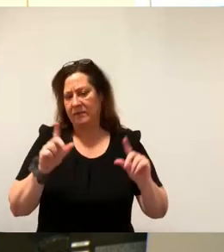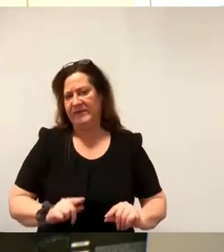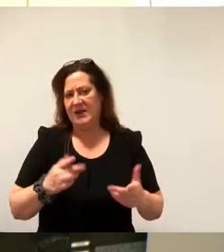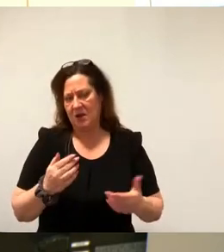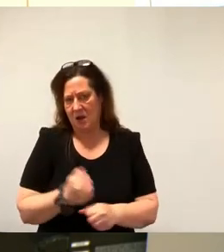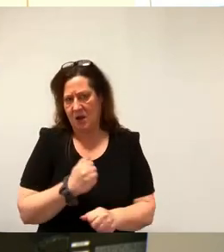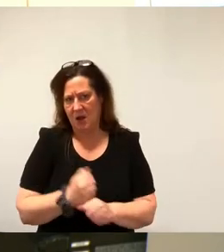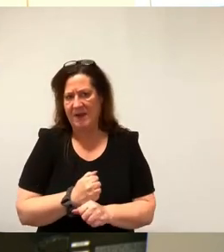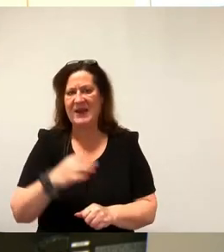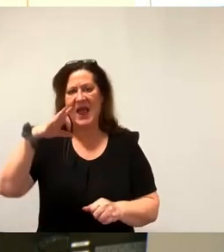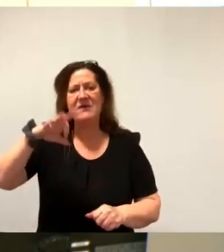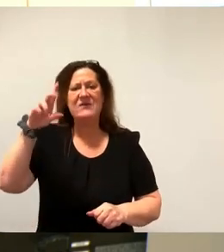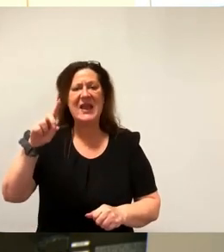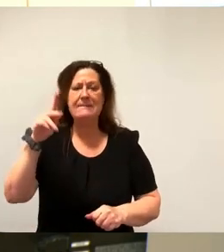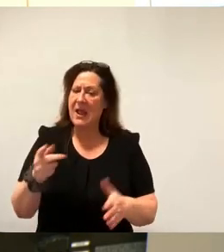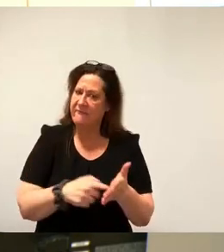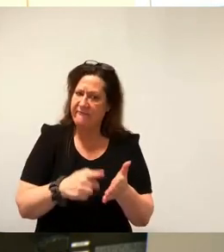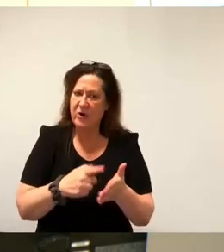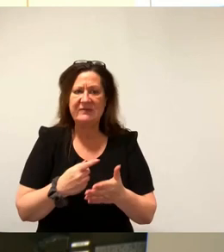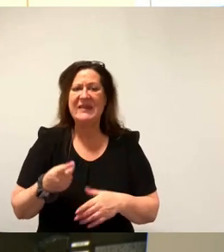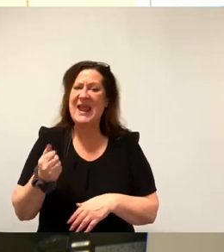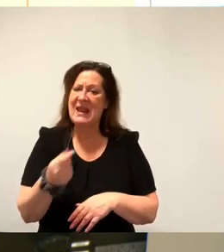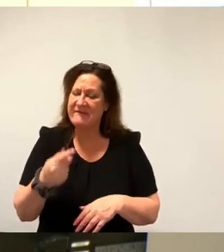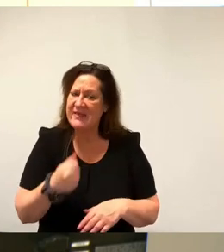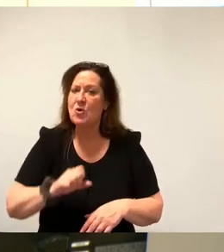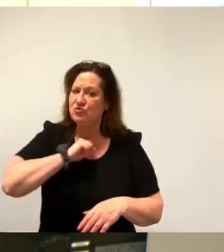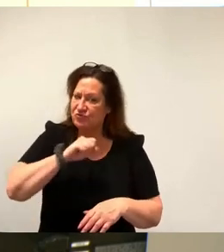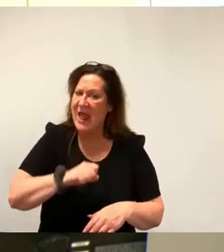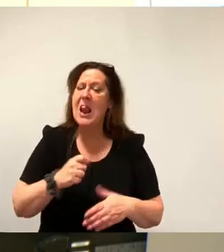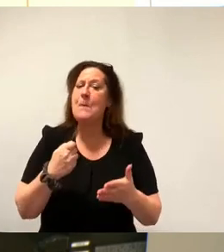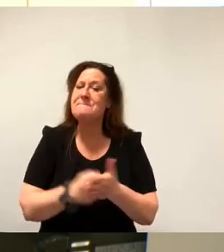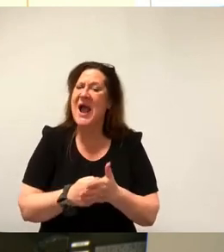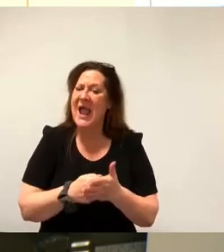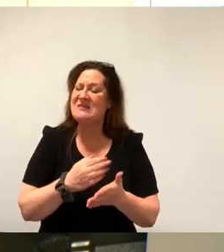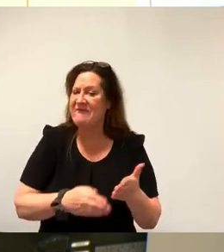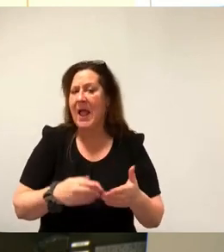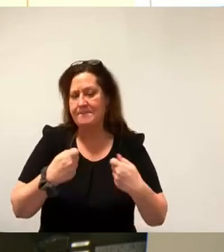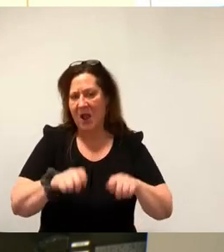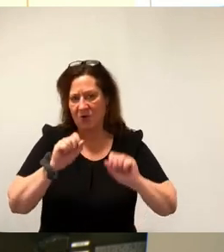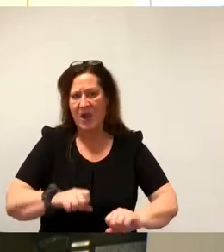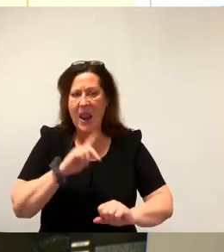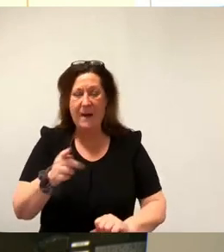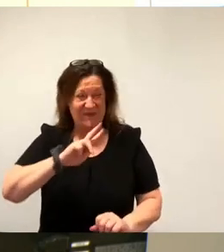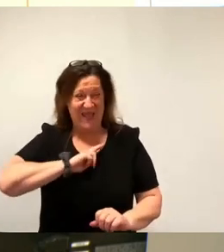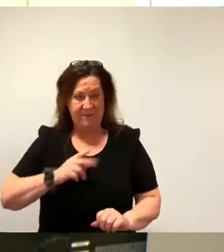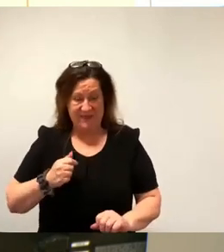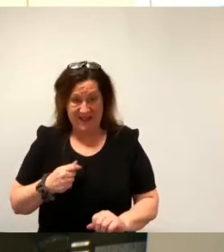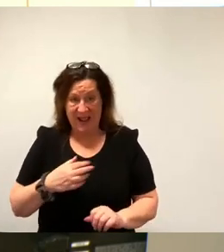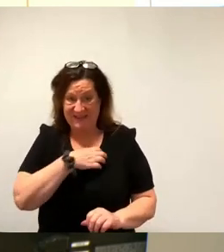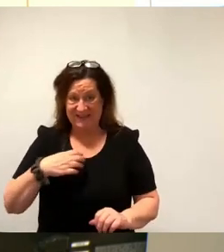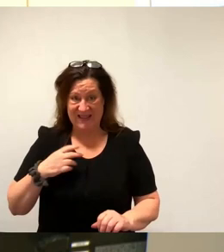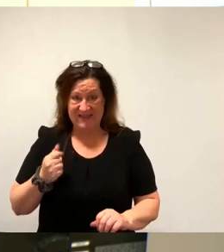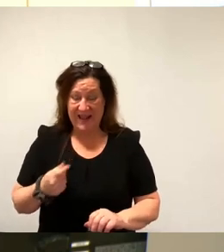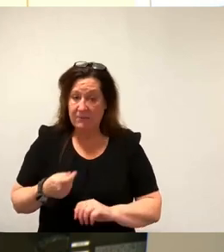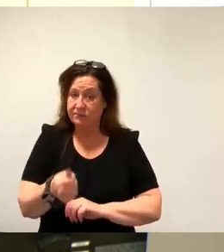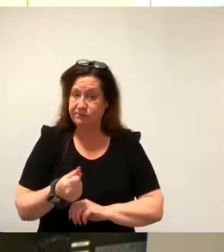als Stadt alles dafür zu tun, dass Investoren so schnell und so preiswert wie möglich bauen können, aber kein eigenes Geld in Größenordnung in solche Bauprojekte zu versenken.